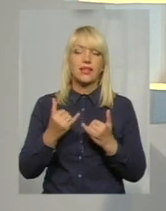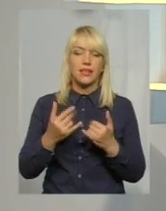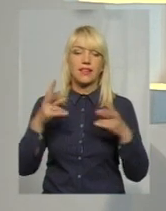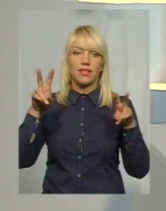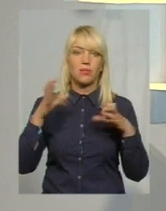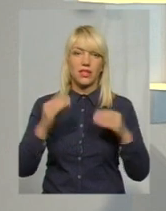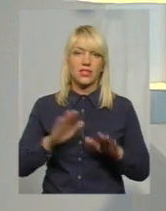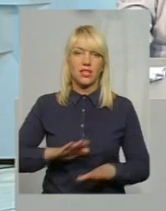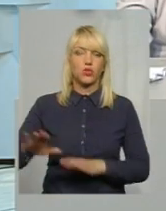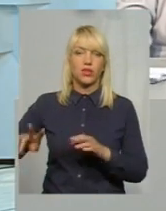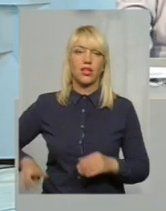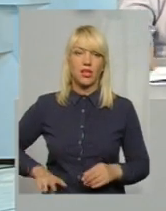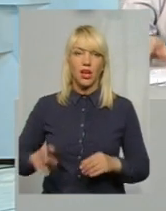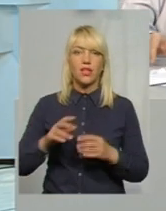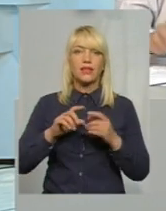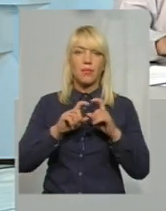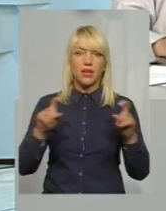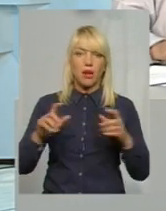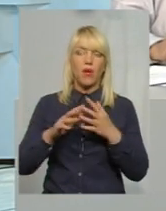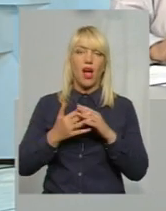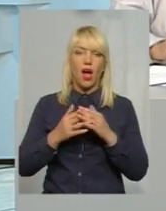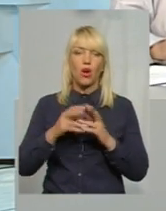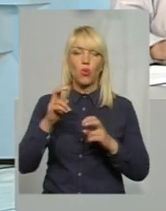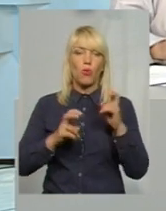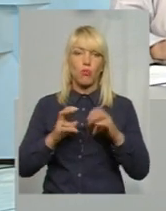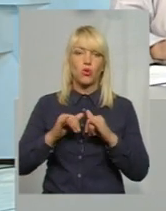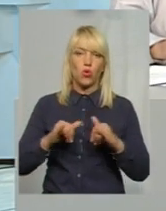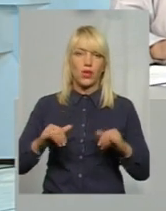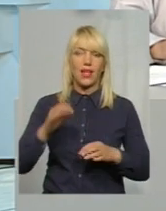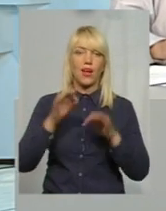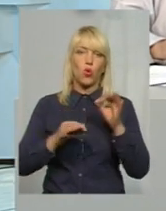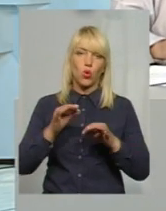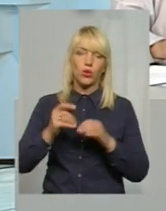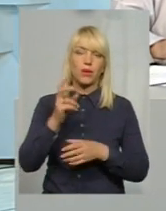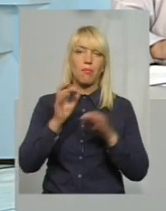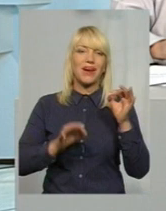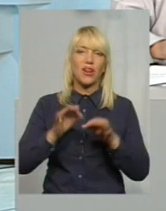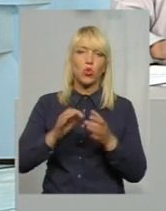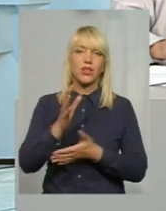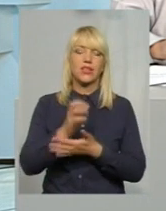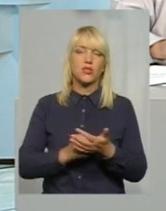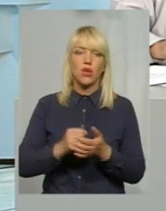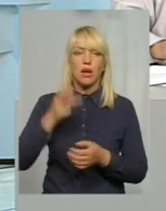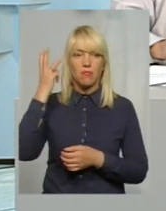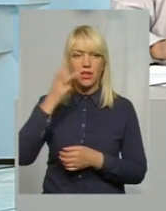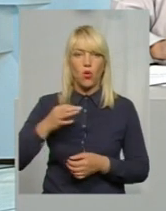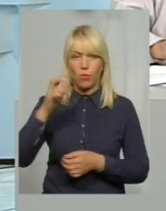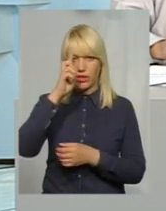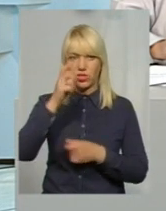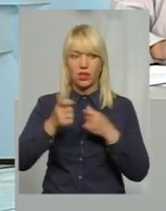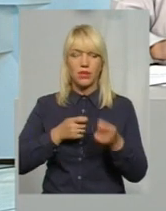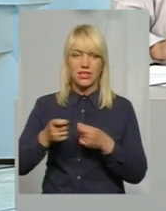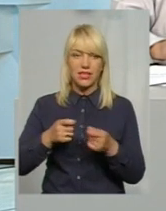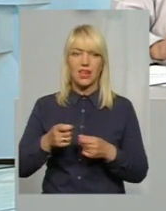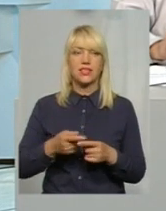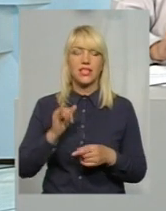заступником директора Департаменту агропромислового розвитку, екології та природних ресурсів Хмельницької обласної державної адміністрації Вадимом Конанчуком